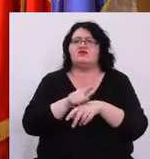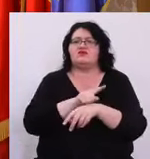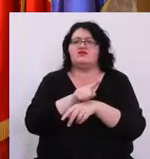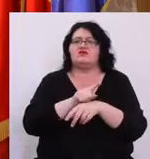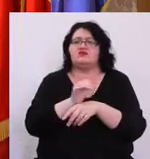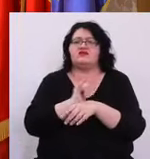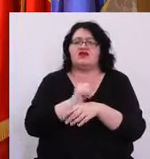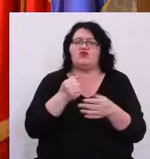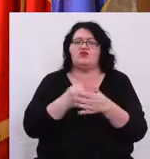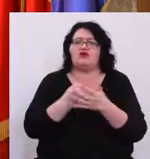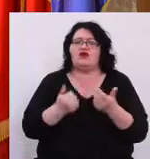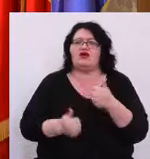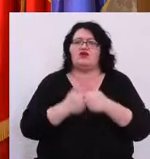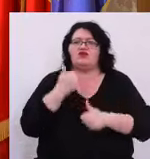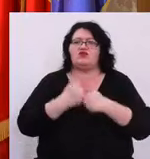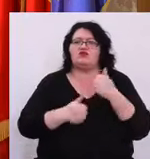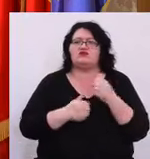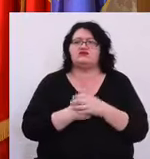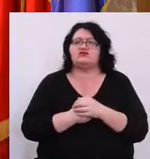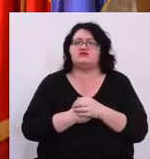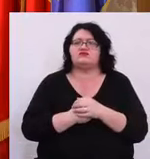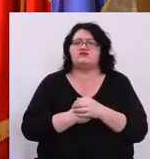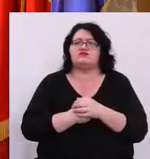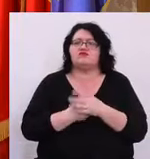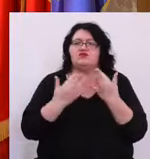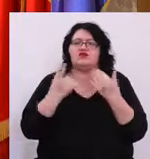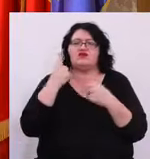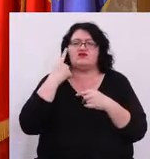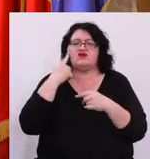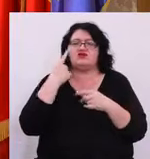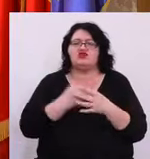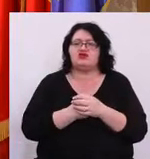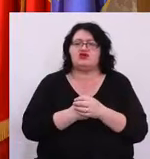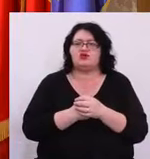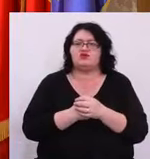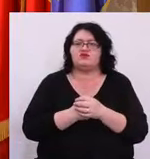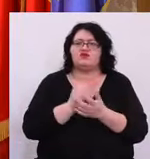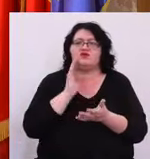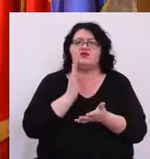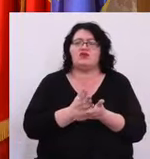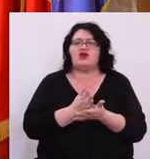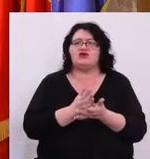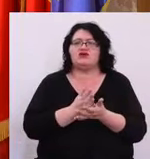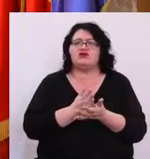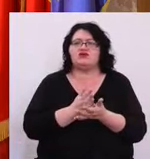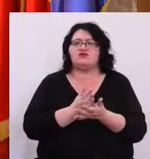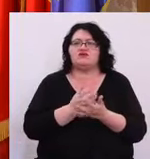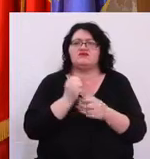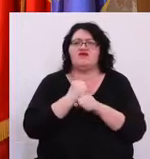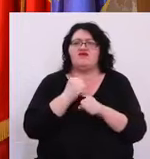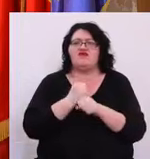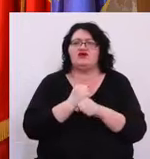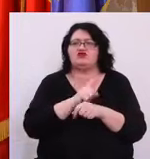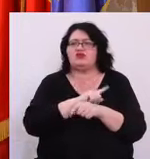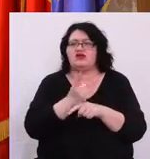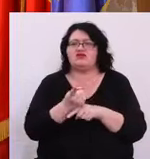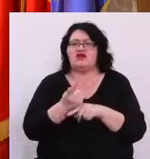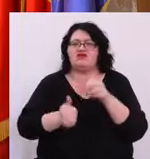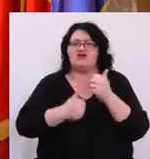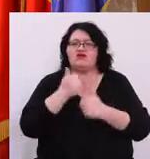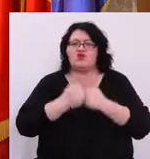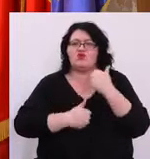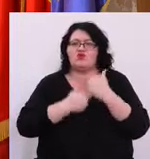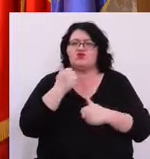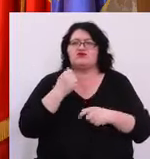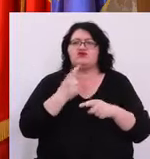până la concurs Da, din câte știu eu Ne-am hotărât să facem direct un concurs